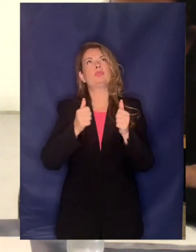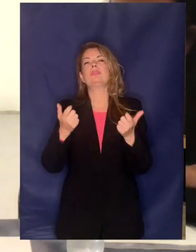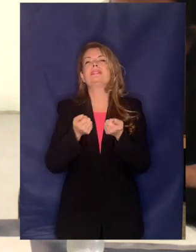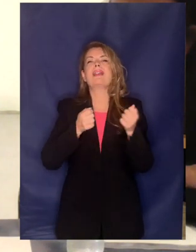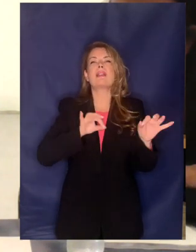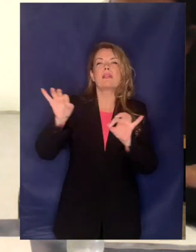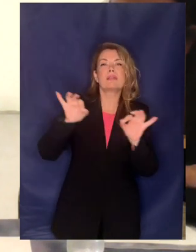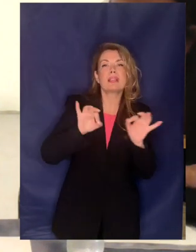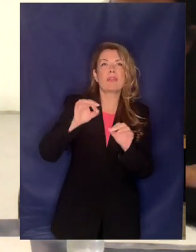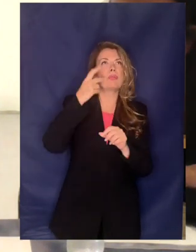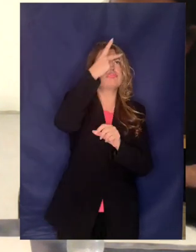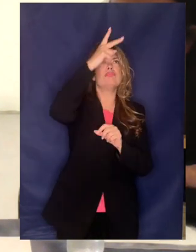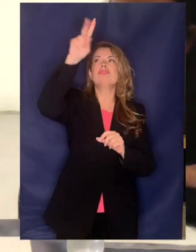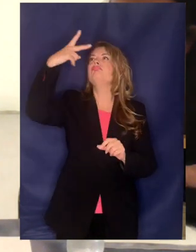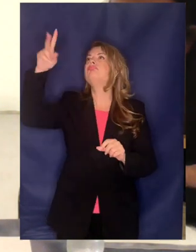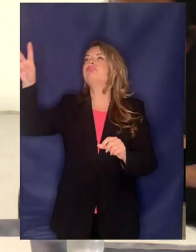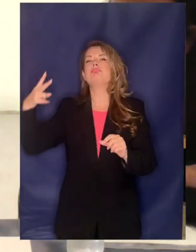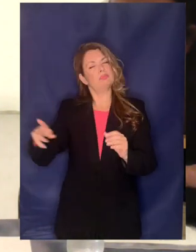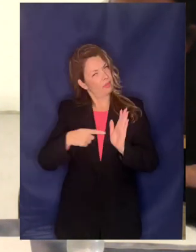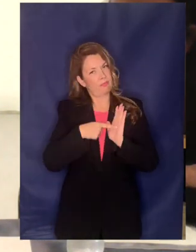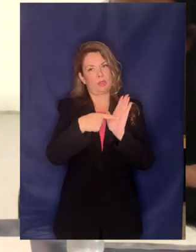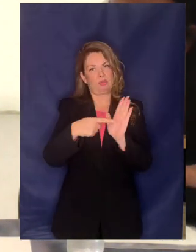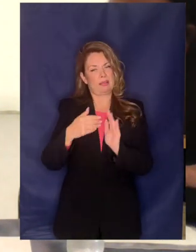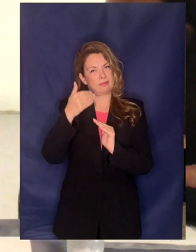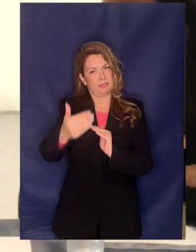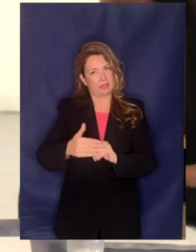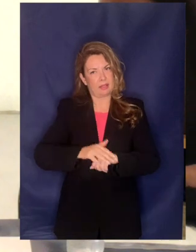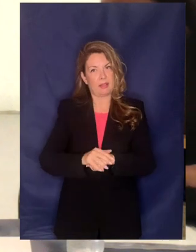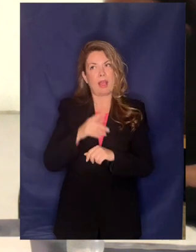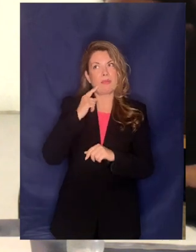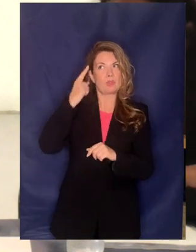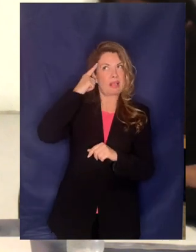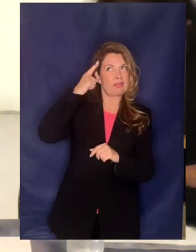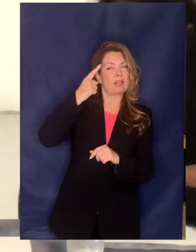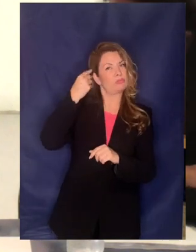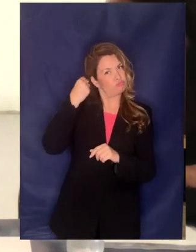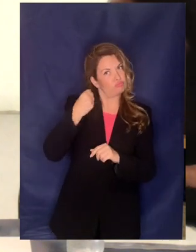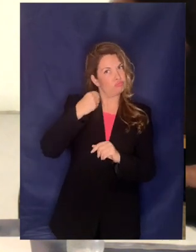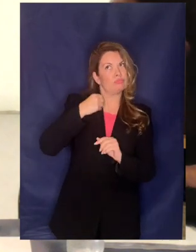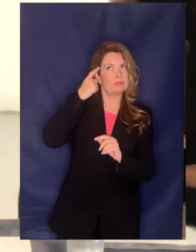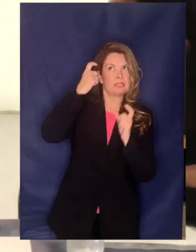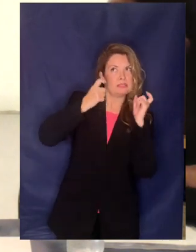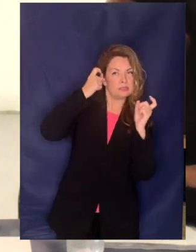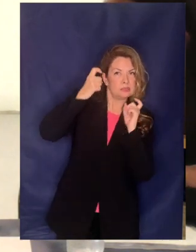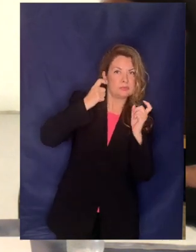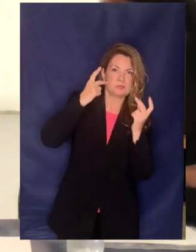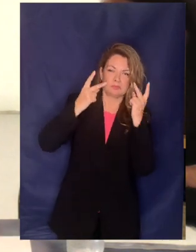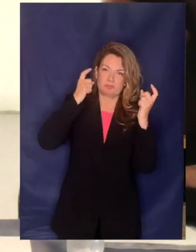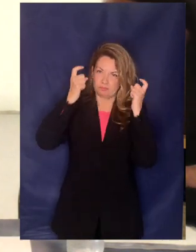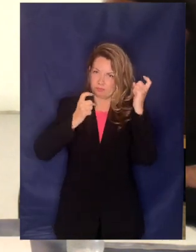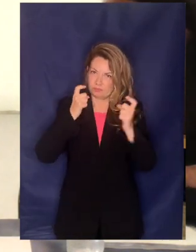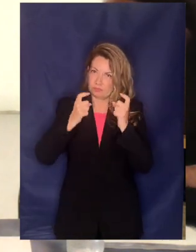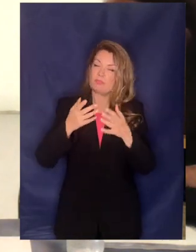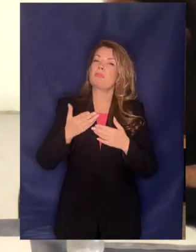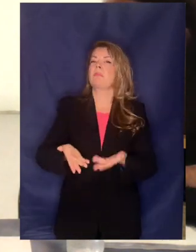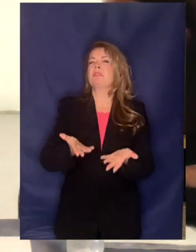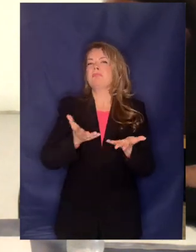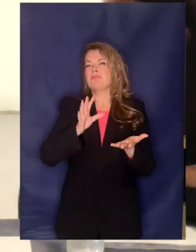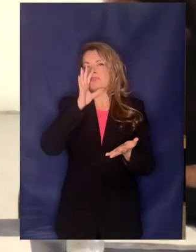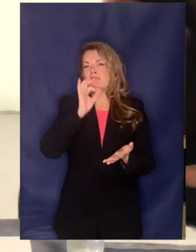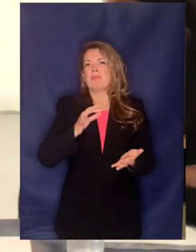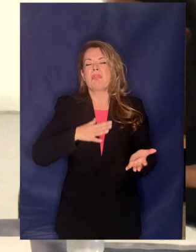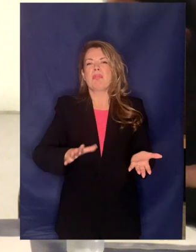καλά χαρακτηριστικά και πρέπει να μείνουν εμείς ουσιαστικά όμως θα σας δώσουμε